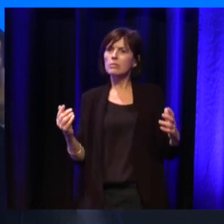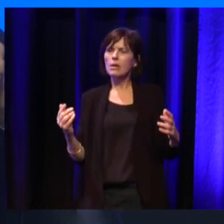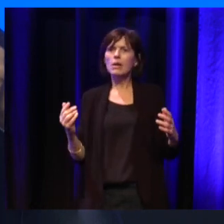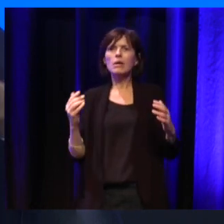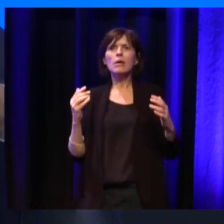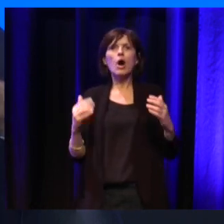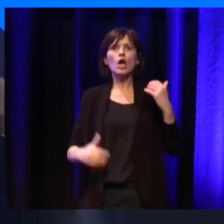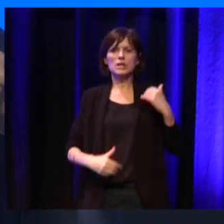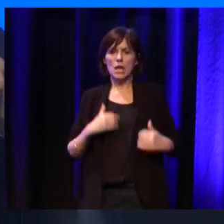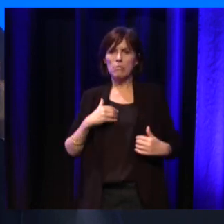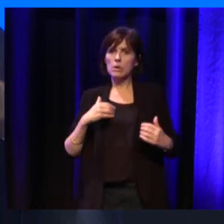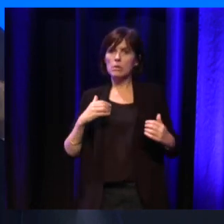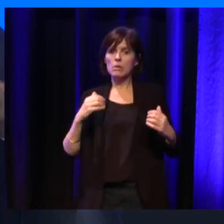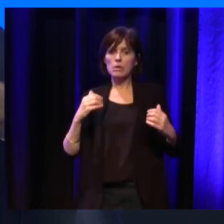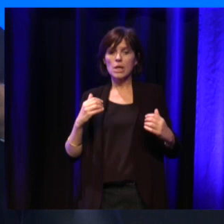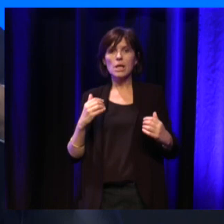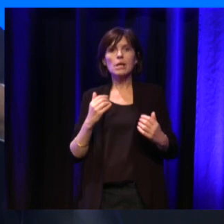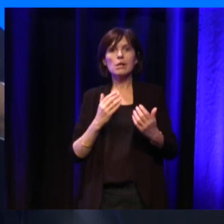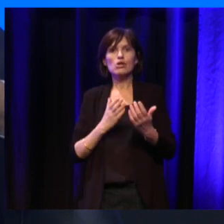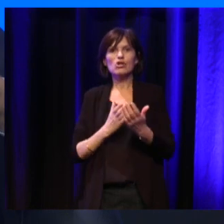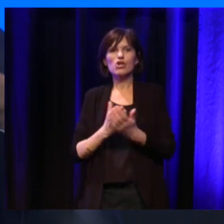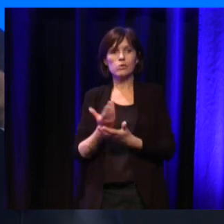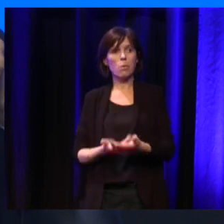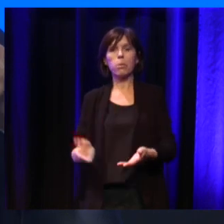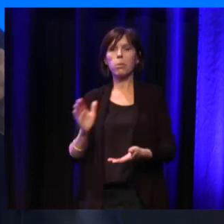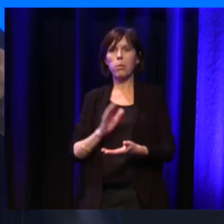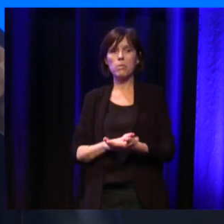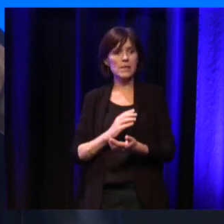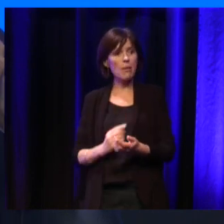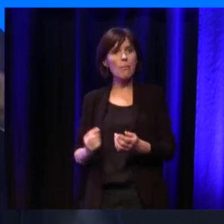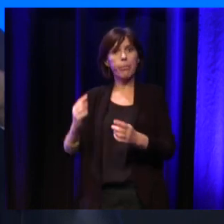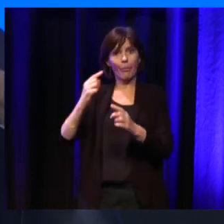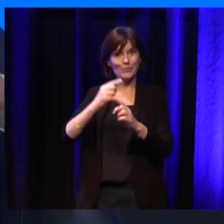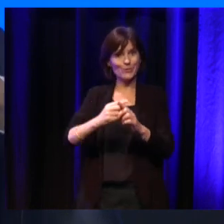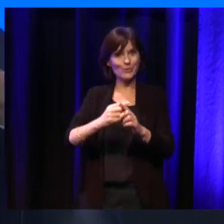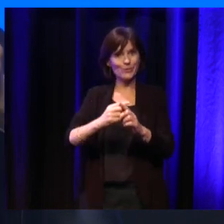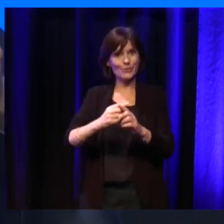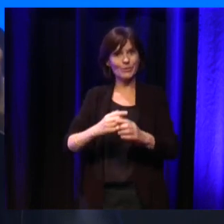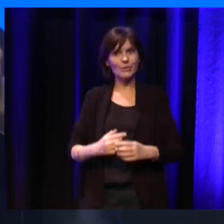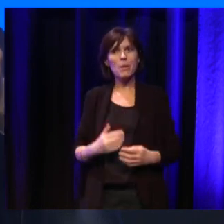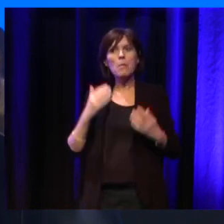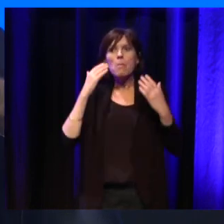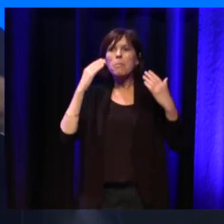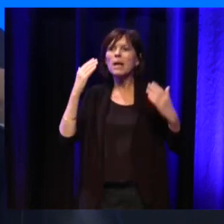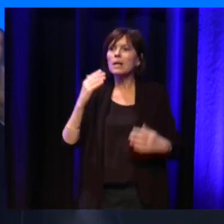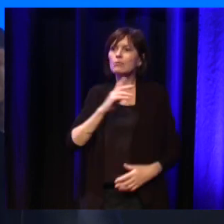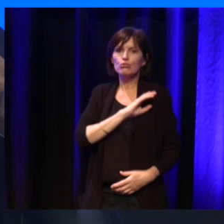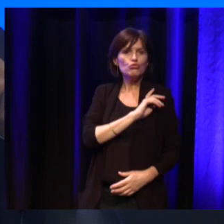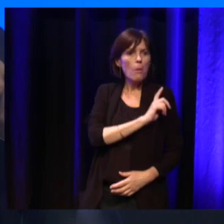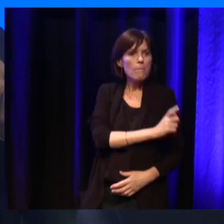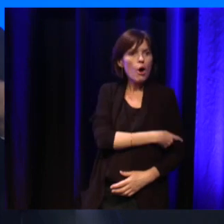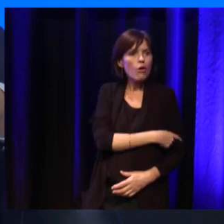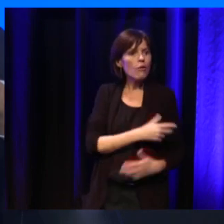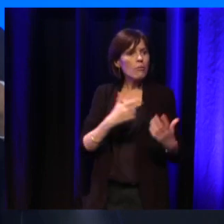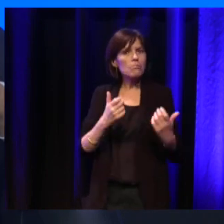plus. En fait, ça a un double sens, le handicap. C'est aussi ce qu'on, quand on est sportif, au golf ou au